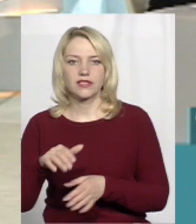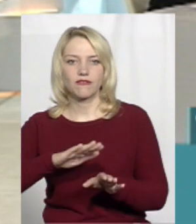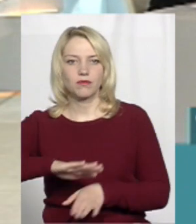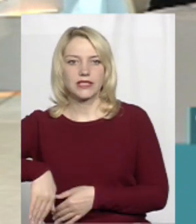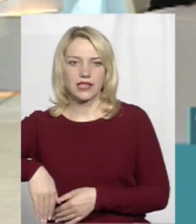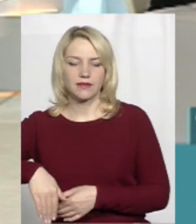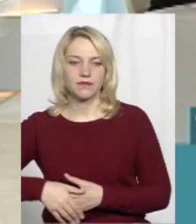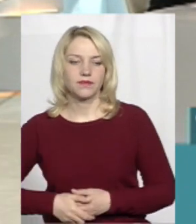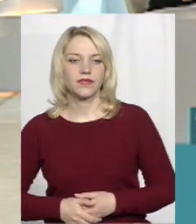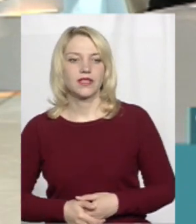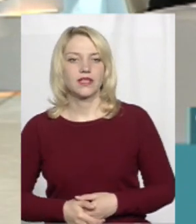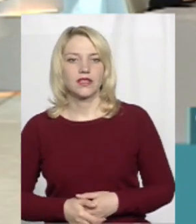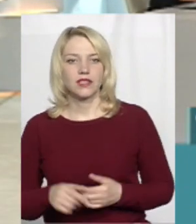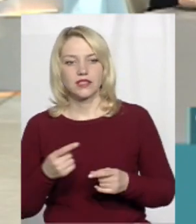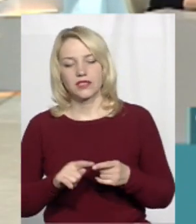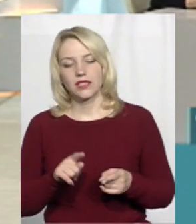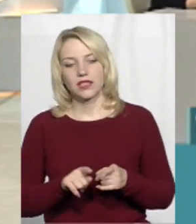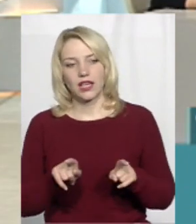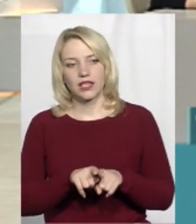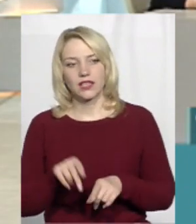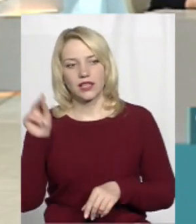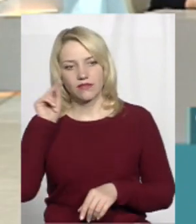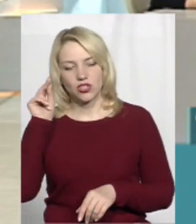після таких навчань?